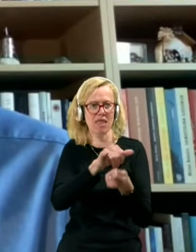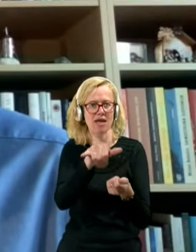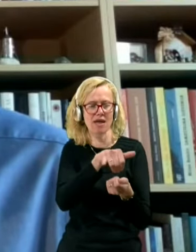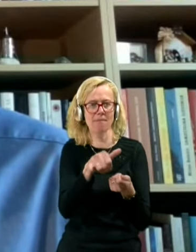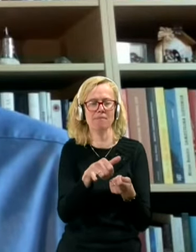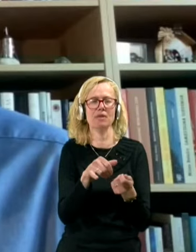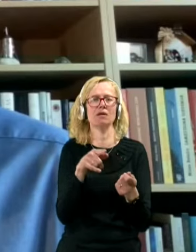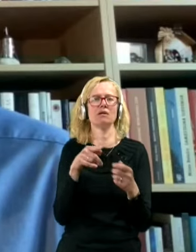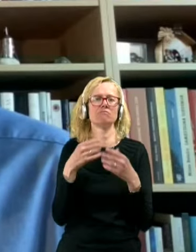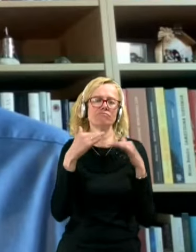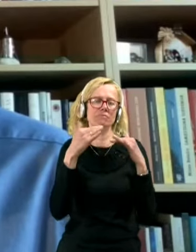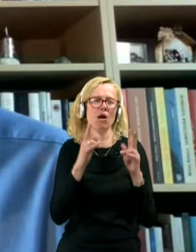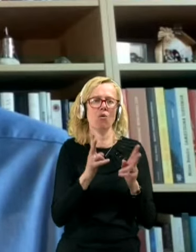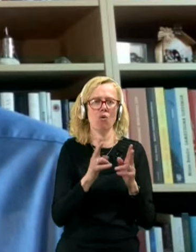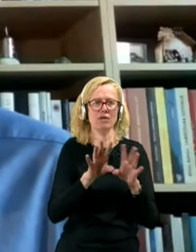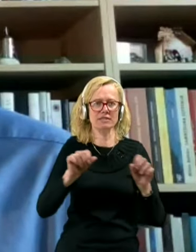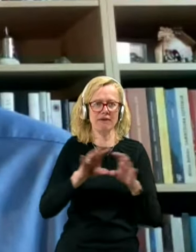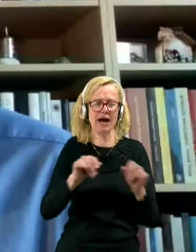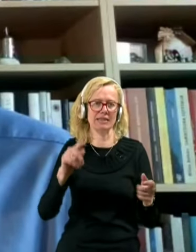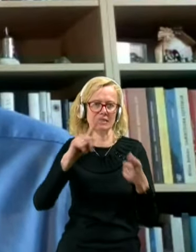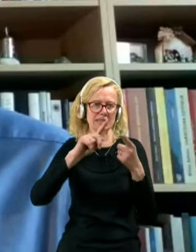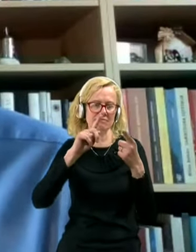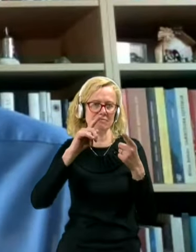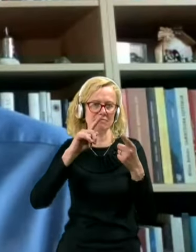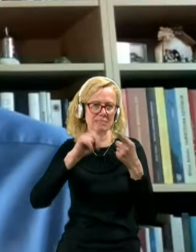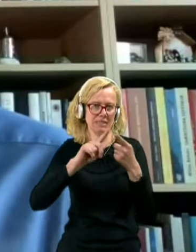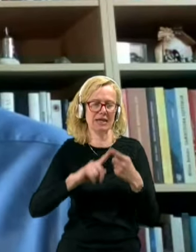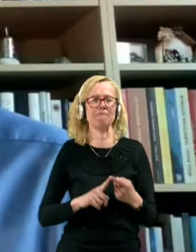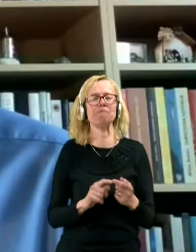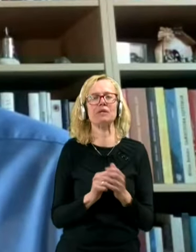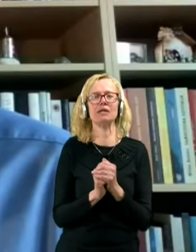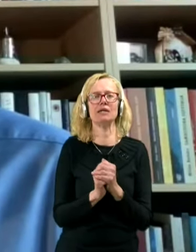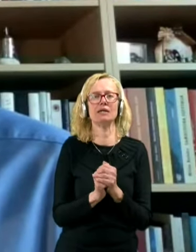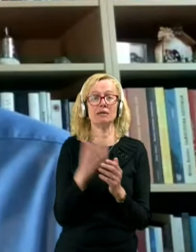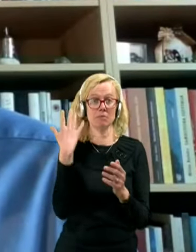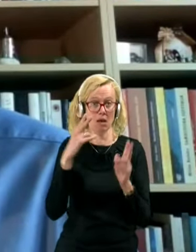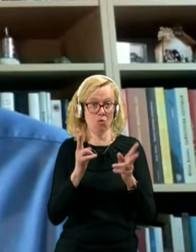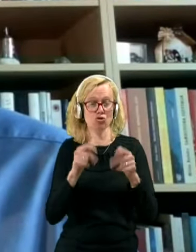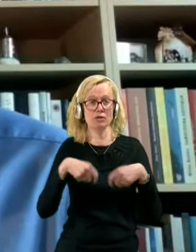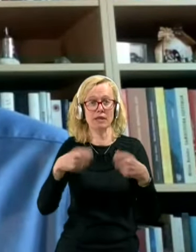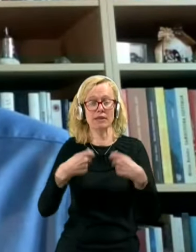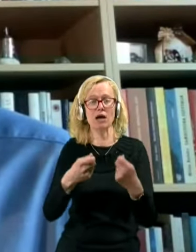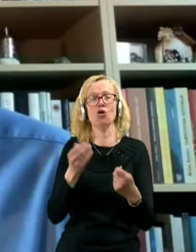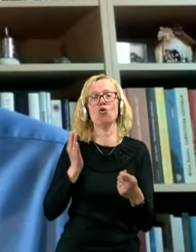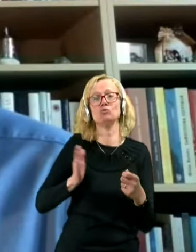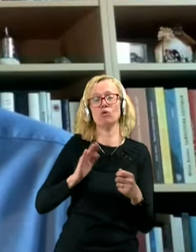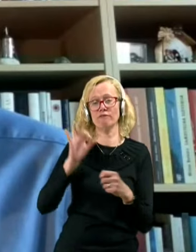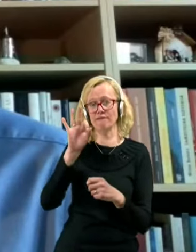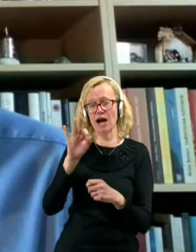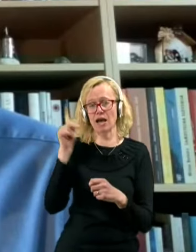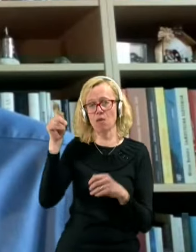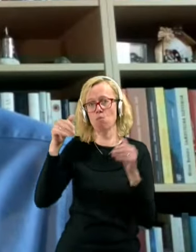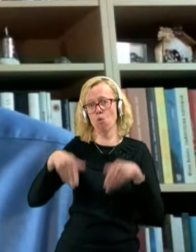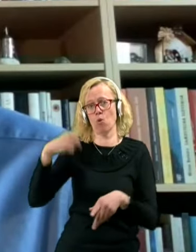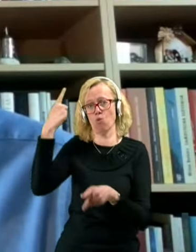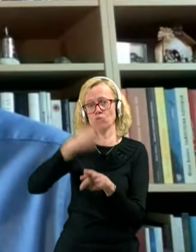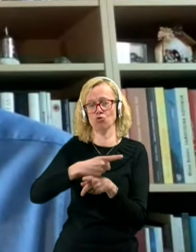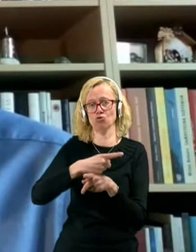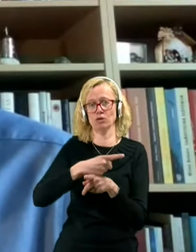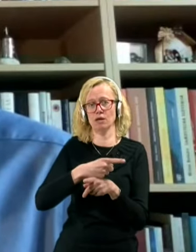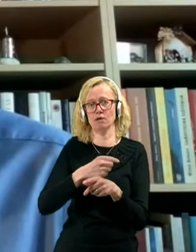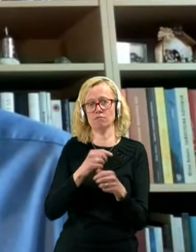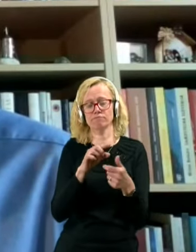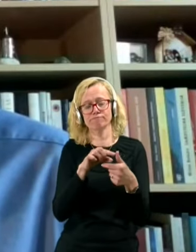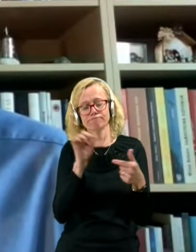kako te stike izvajo. Tako da opcije so bile dane. Gospod Papangel se mora pa samo odločiti, kjer je